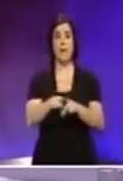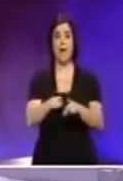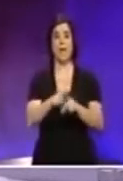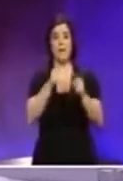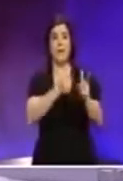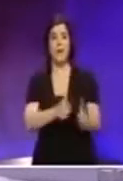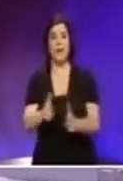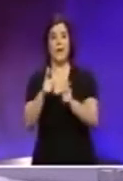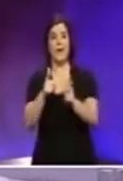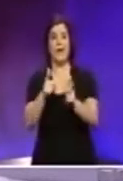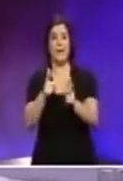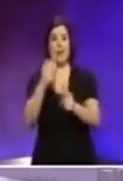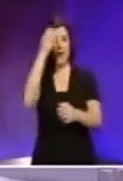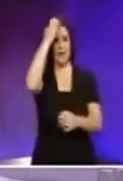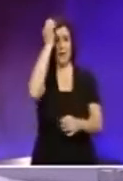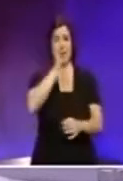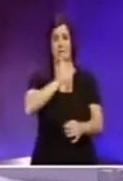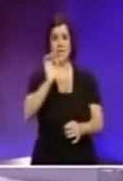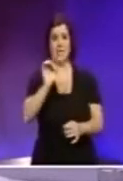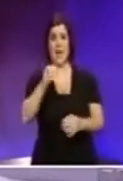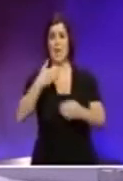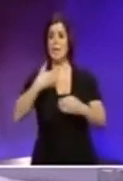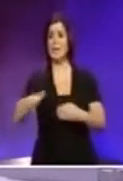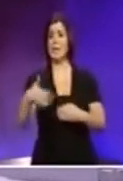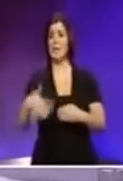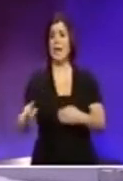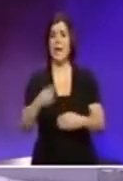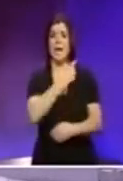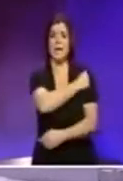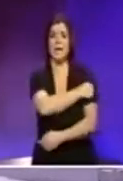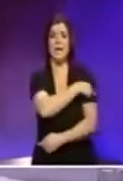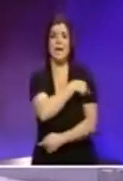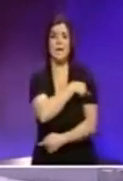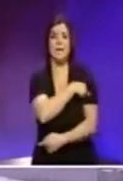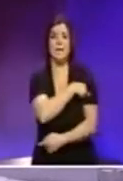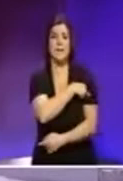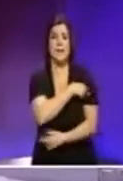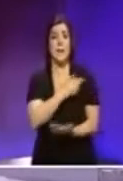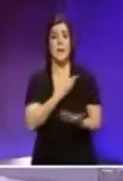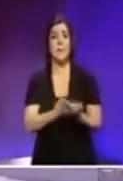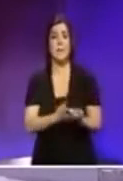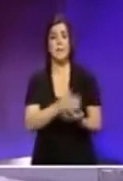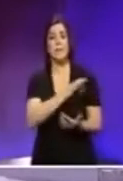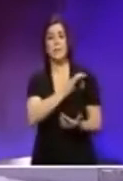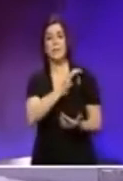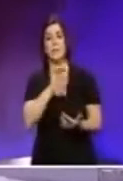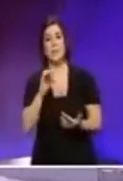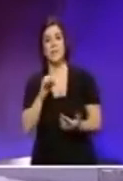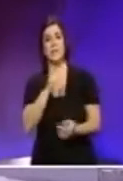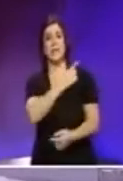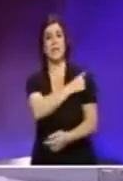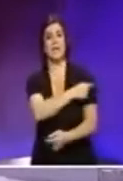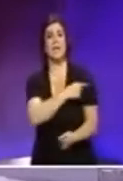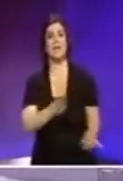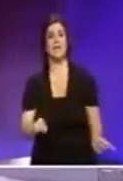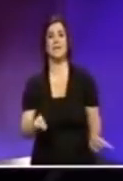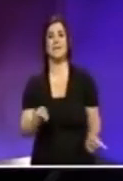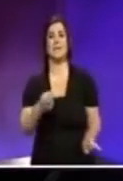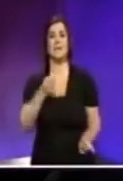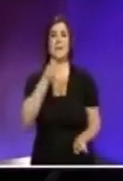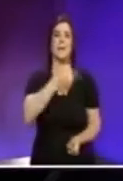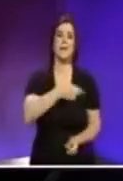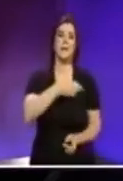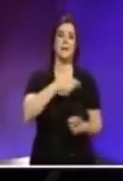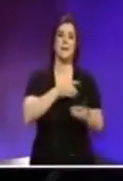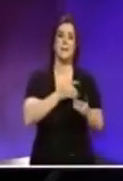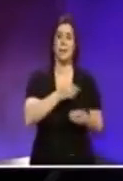l-gvern li jittla l-ġdiet jaq bati neħin ofsi n-nerisiz li jem għal li jokkupa il-post bin-nerisiz tijow, biex dawna mba tiku